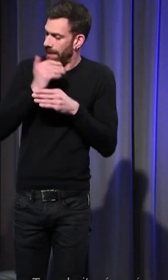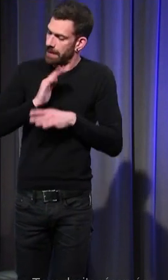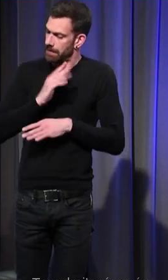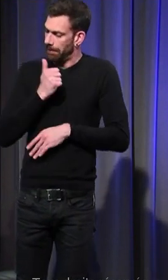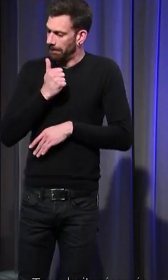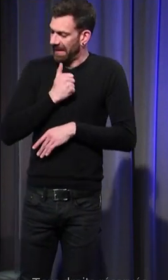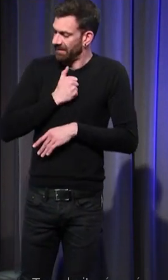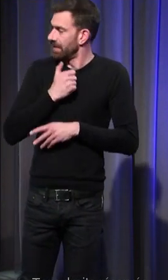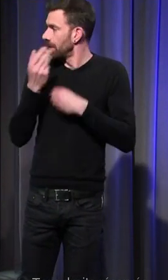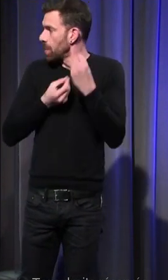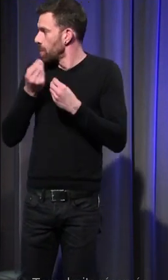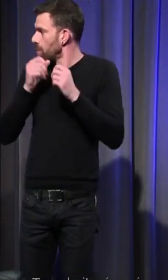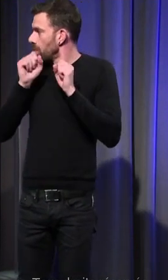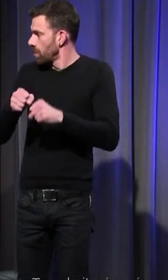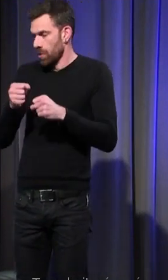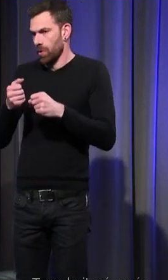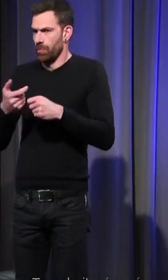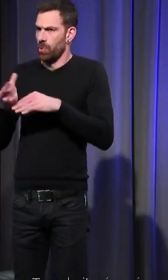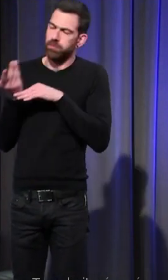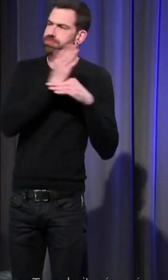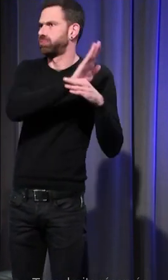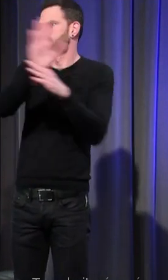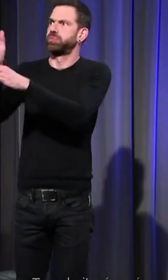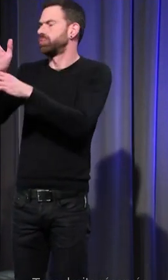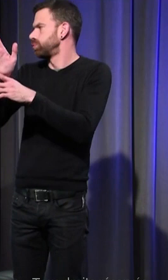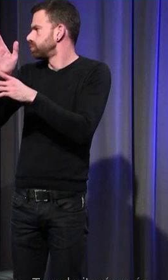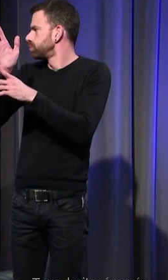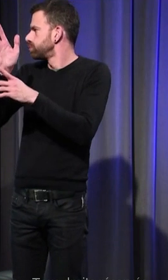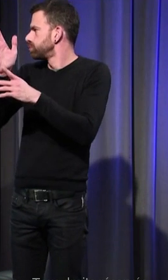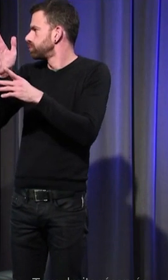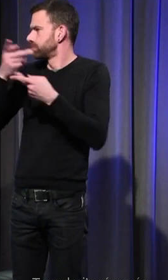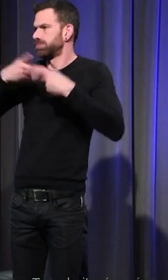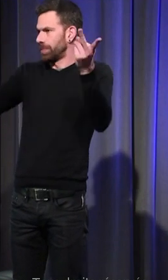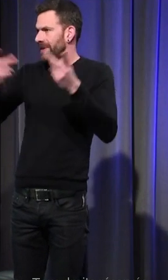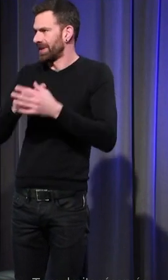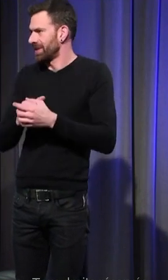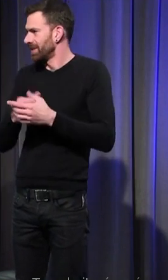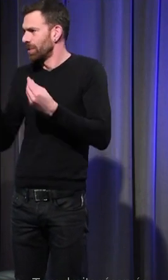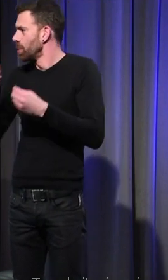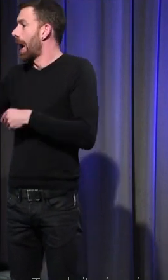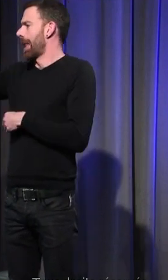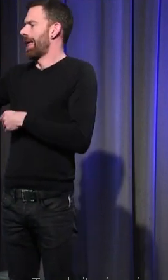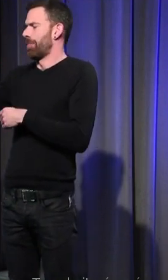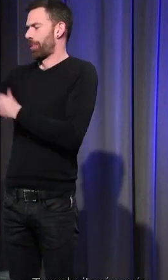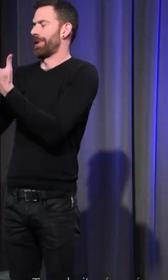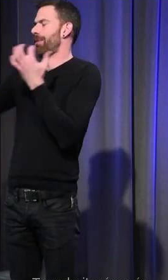pour en faire une forte démonstration publique je ne vous vois pas je suis là je suis là